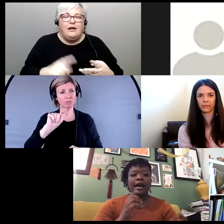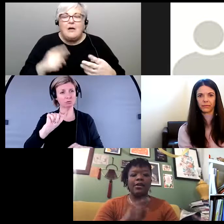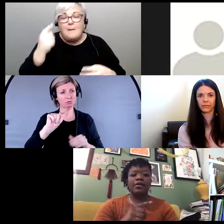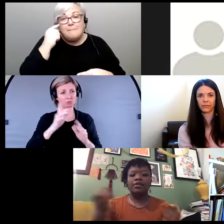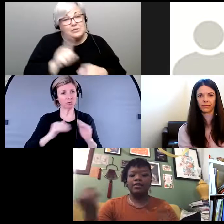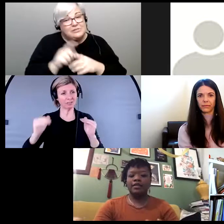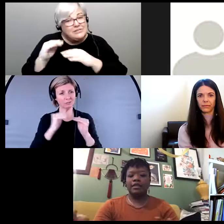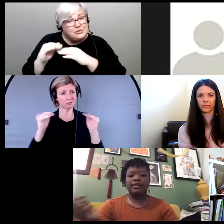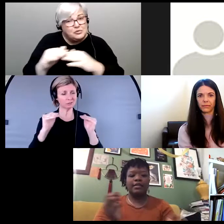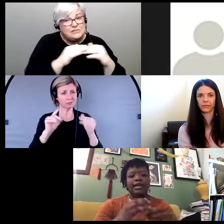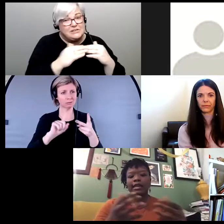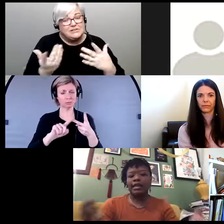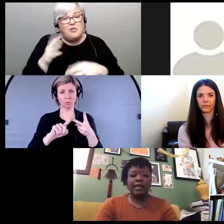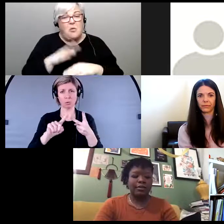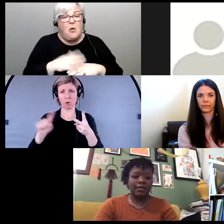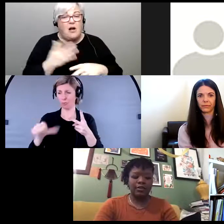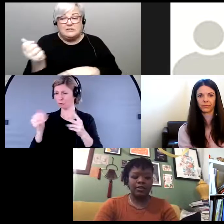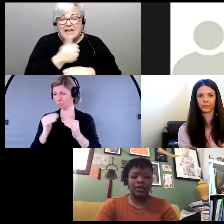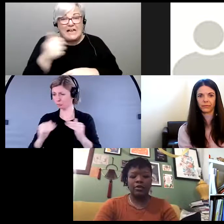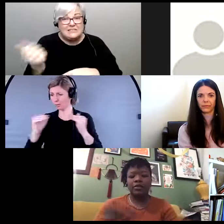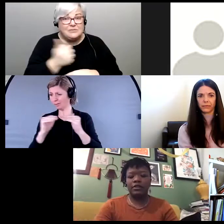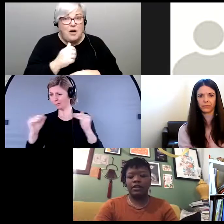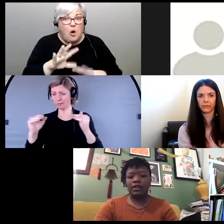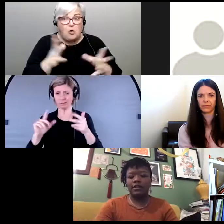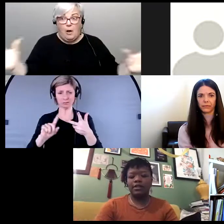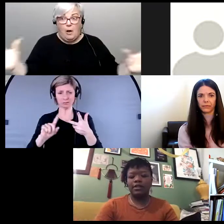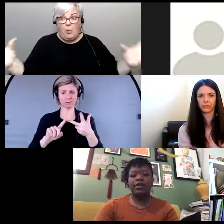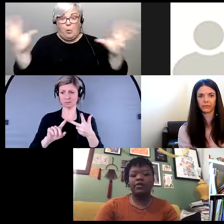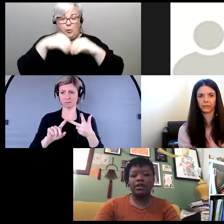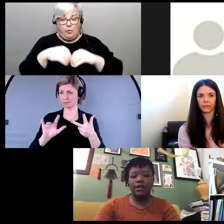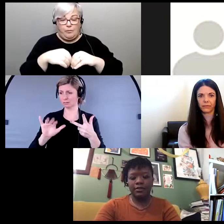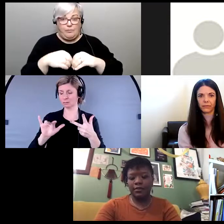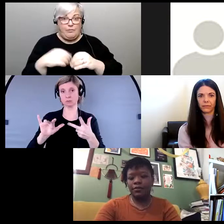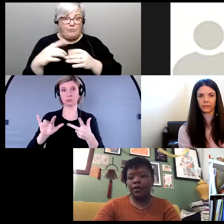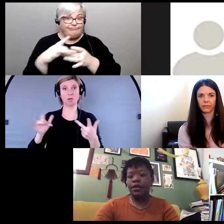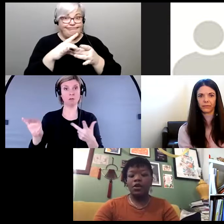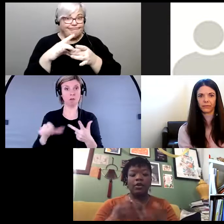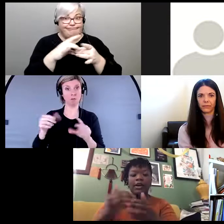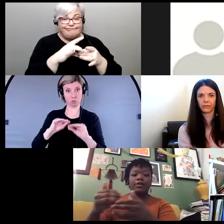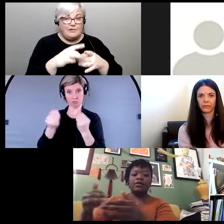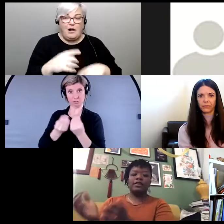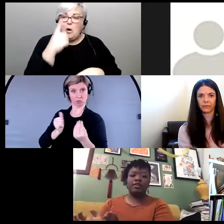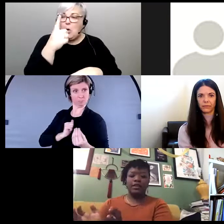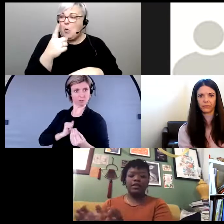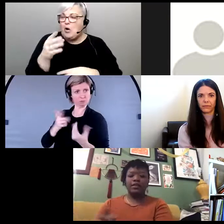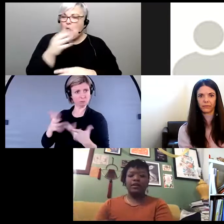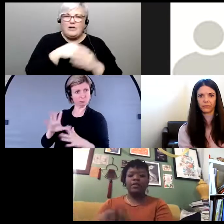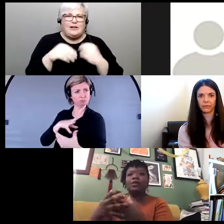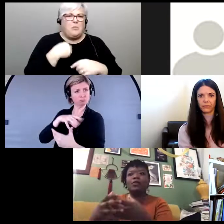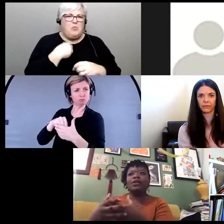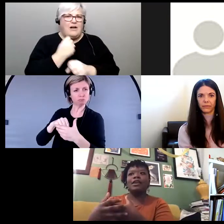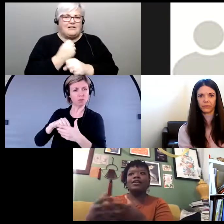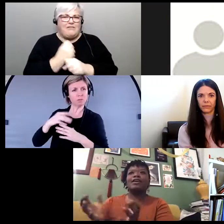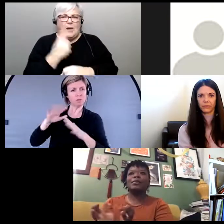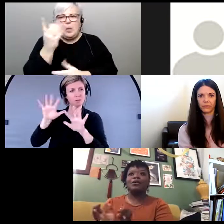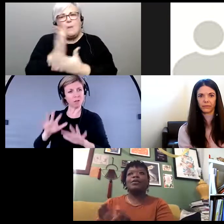la justice dans le secteur des transports comment est-ce que tout ça est interconnecté et bon dans une des organisations dans lesquelles je travaille on a toute une